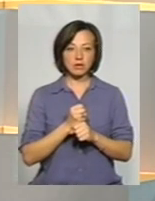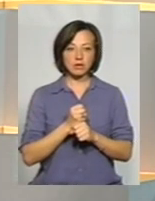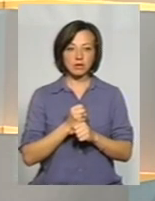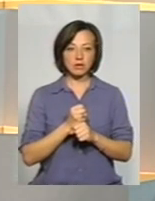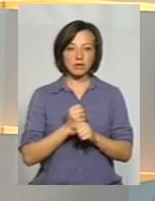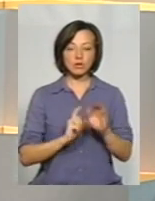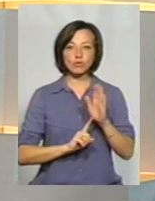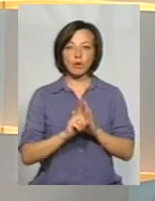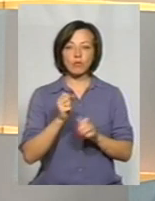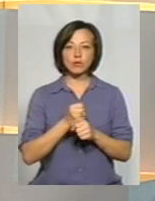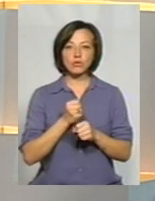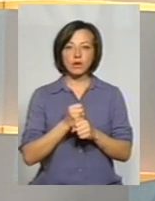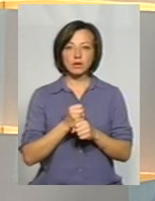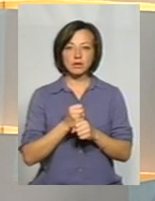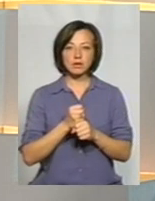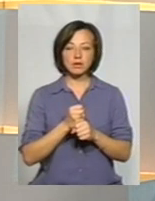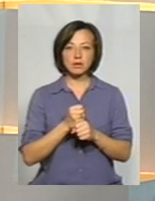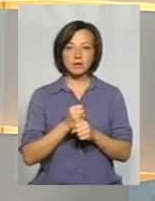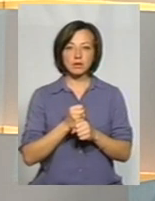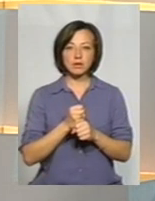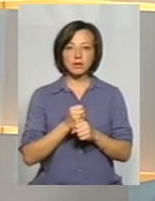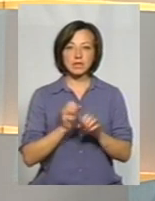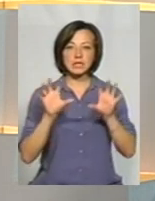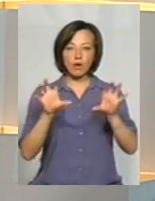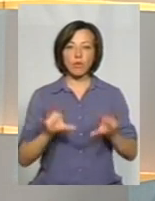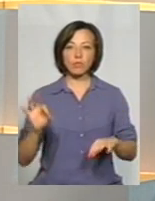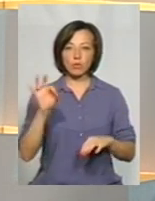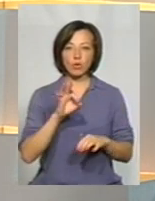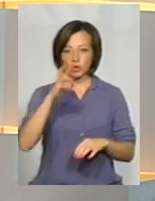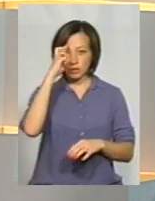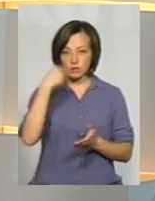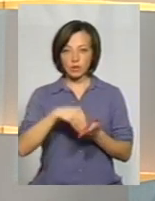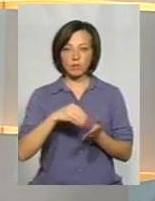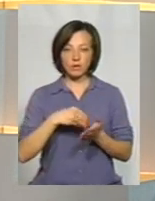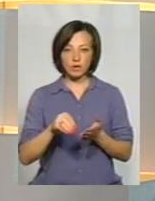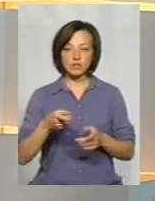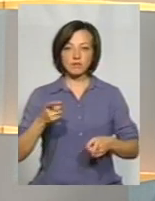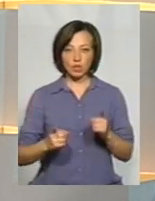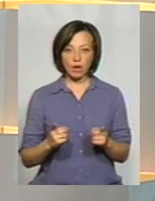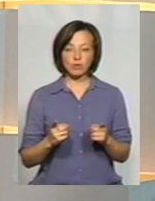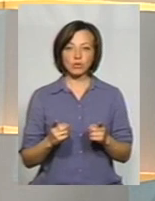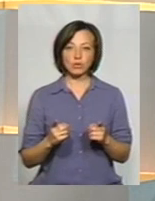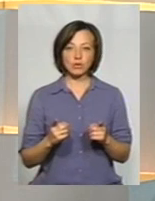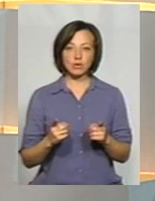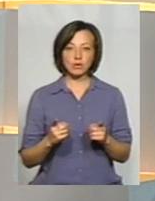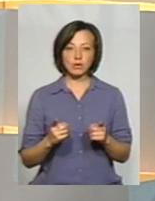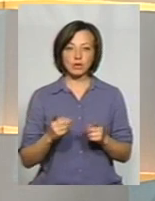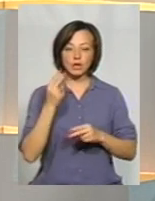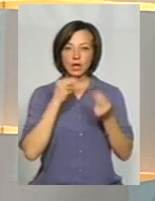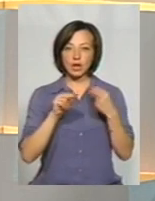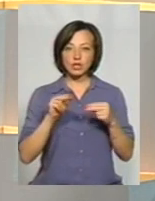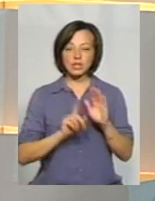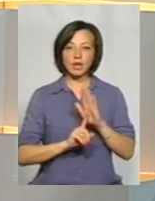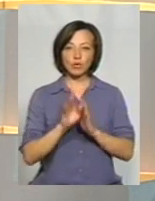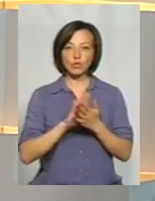розпочав працювати закон про державні закупівлі, звичайно, найкращі